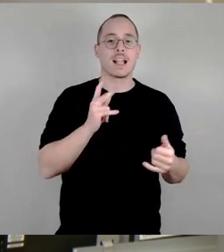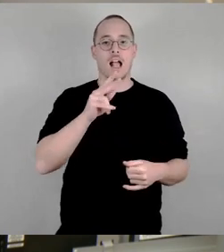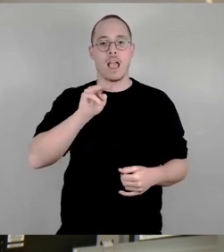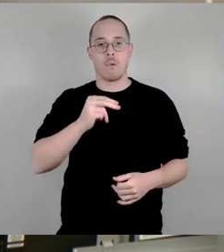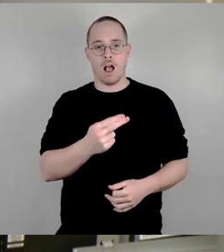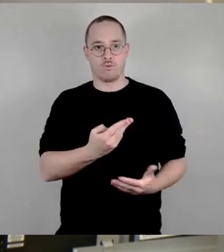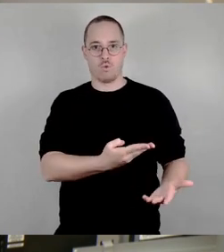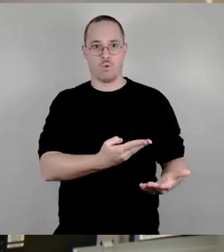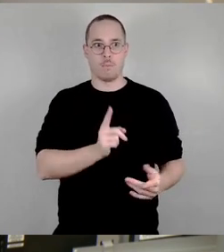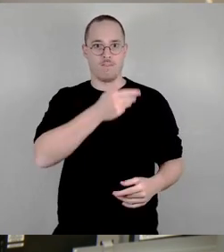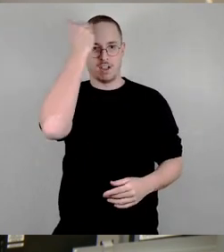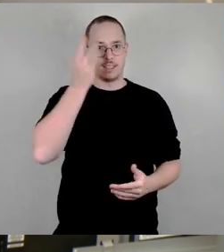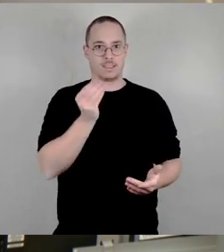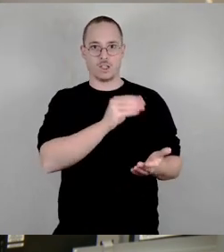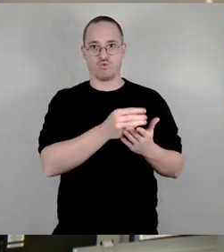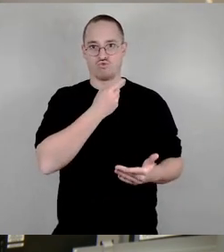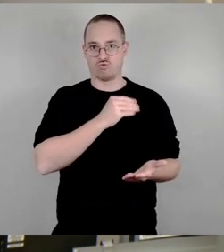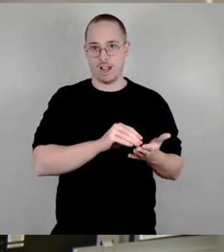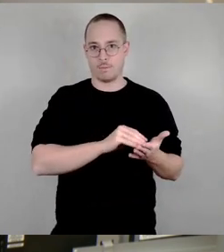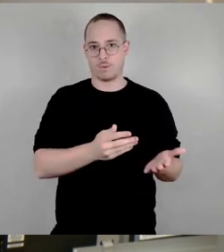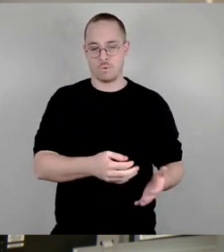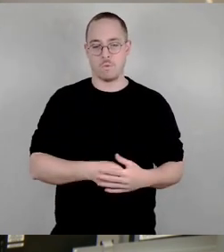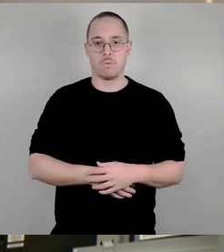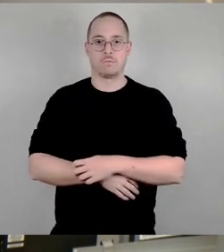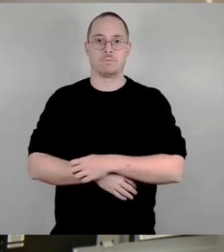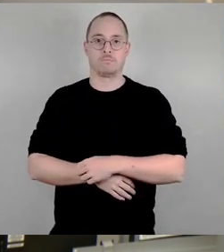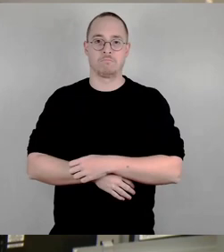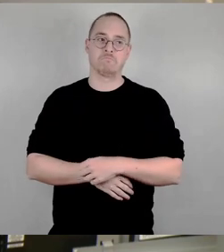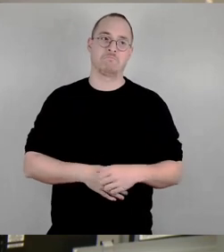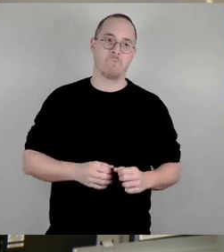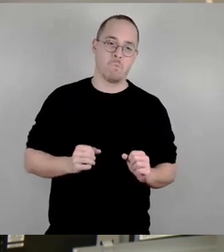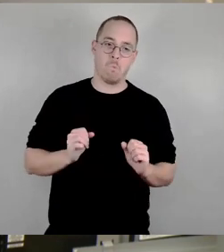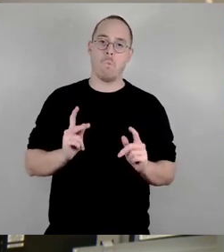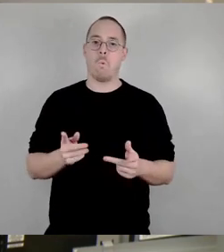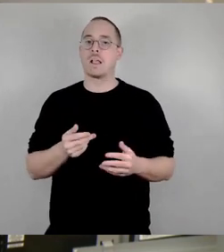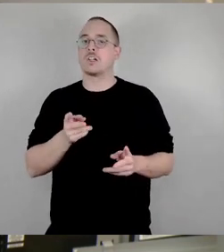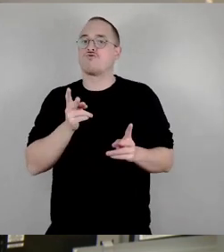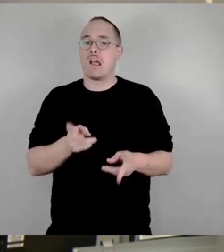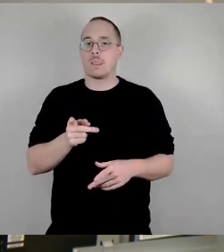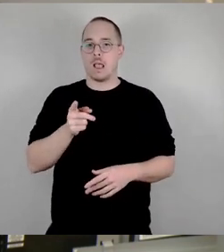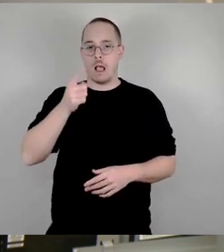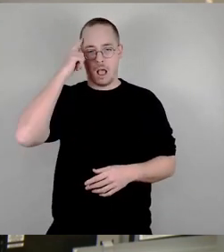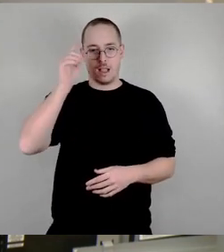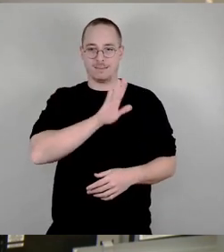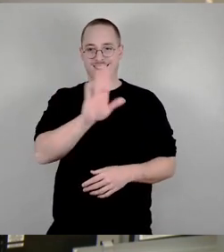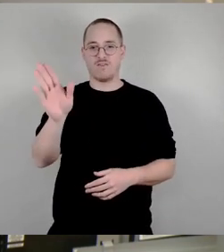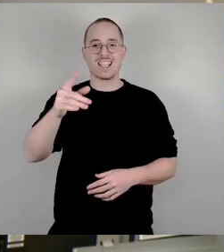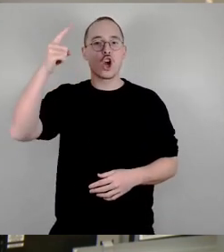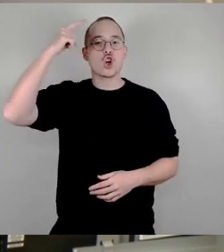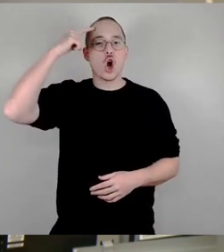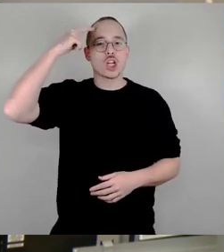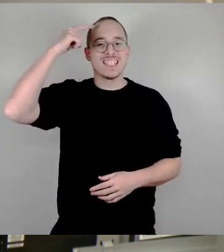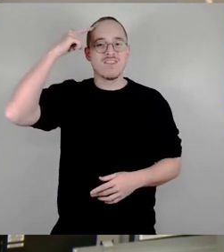Schulbildung reicht. Die kognitiven Fähigkeiten des Stadtrats überstieg es trotz mehrfacher Erklärungen. Nun ja, nichts Neues.